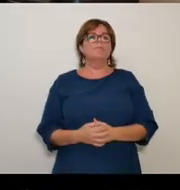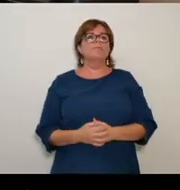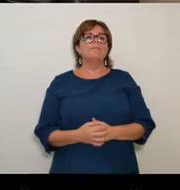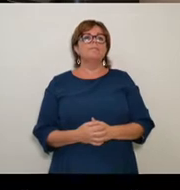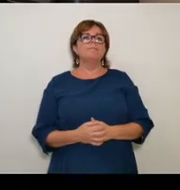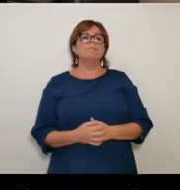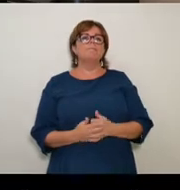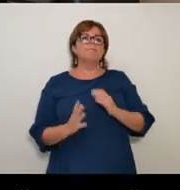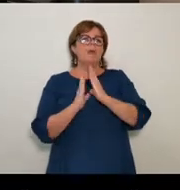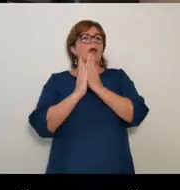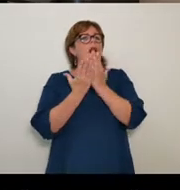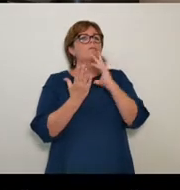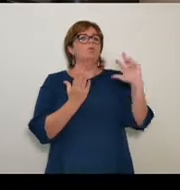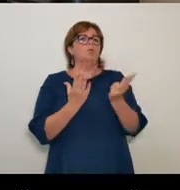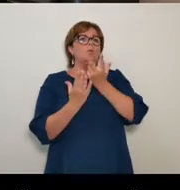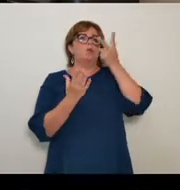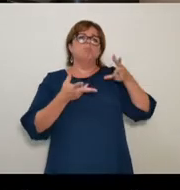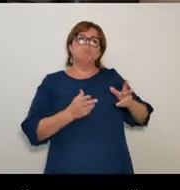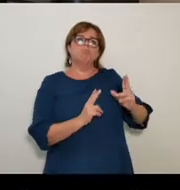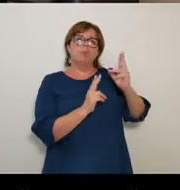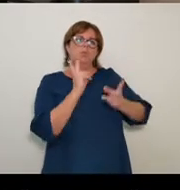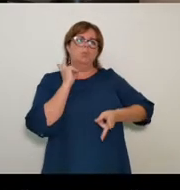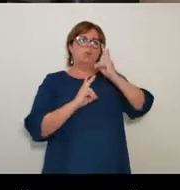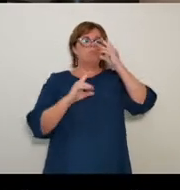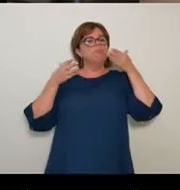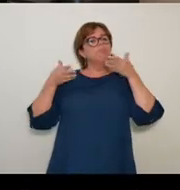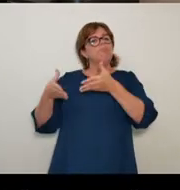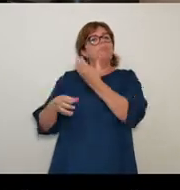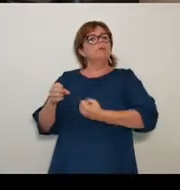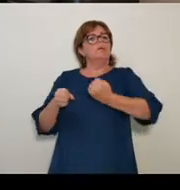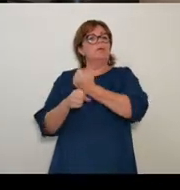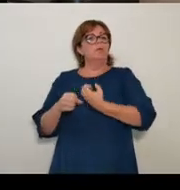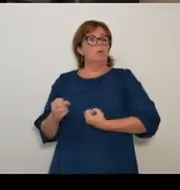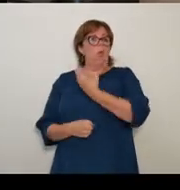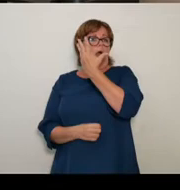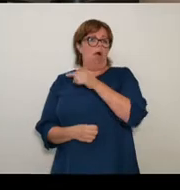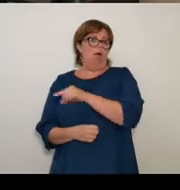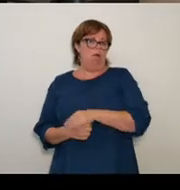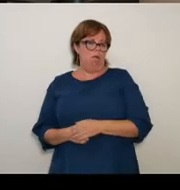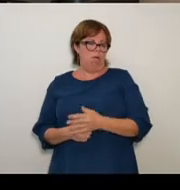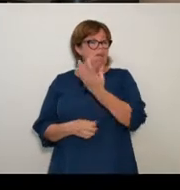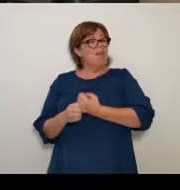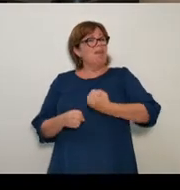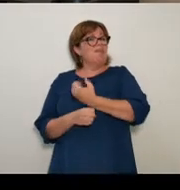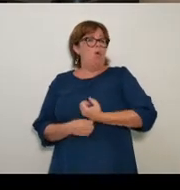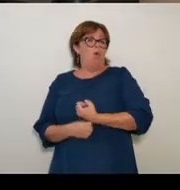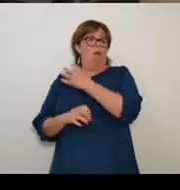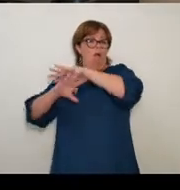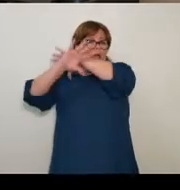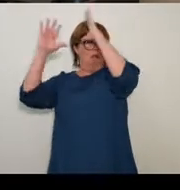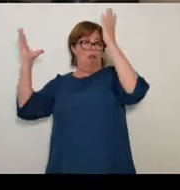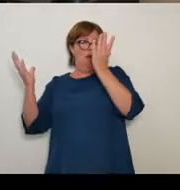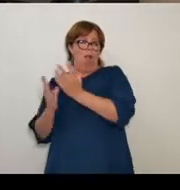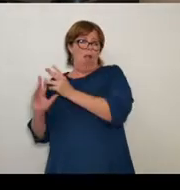toute une large partie de l'ouvrage, j'en viens à m'intéresser aux œuvres artistiques qui ont véritablement reconnu ces